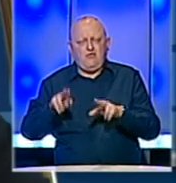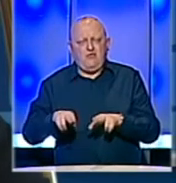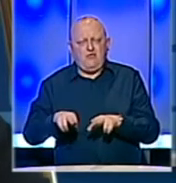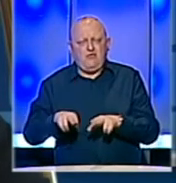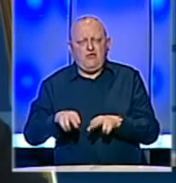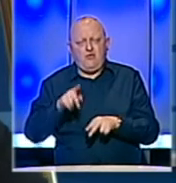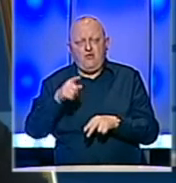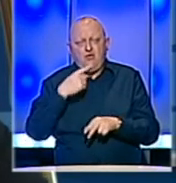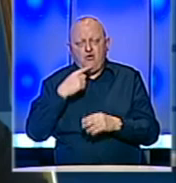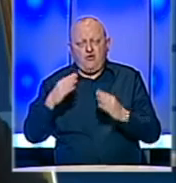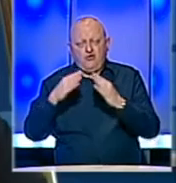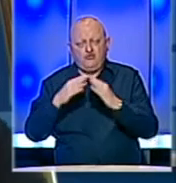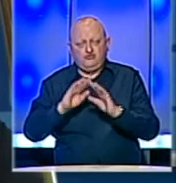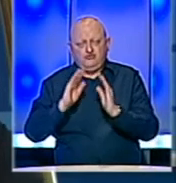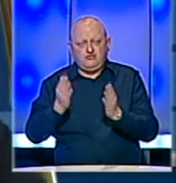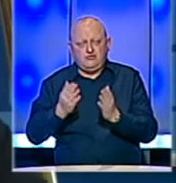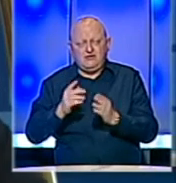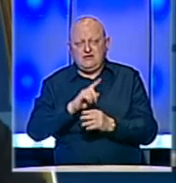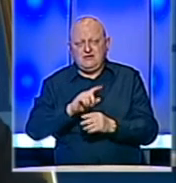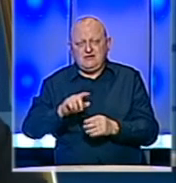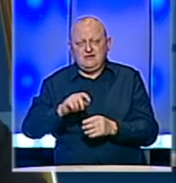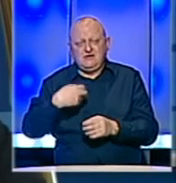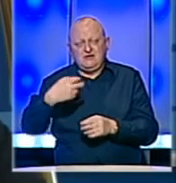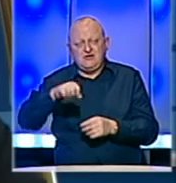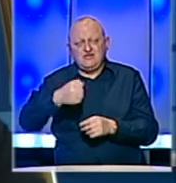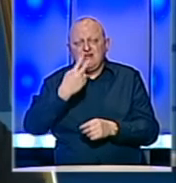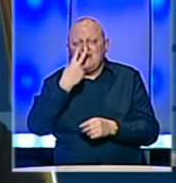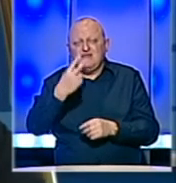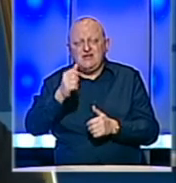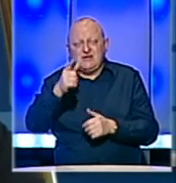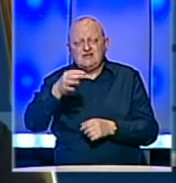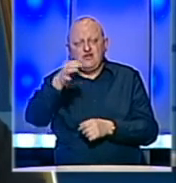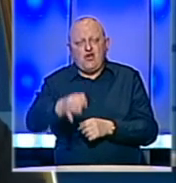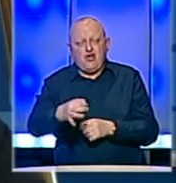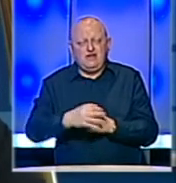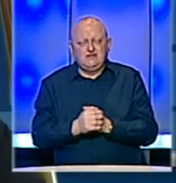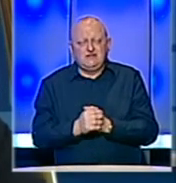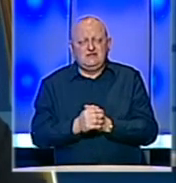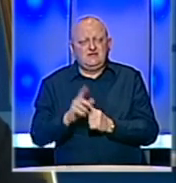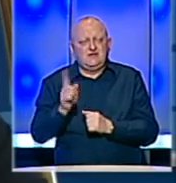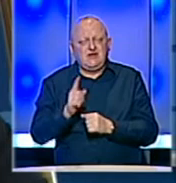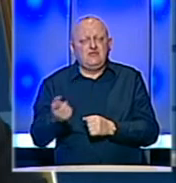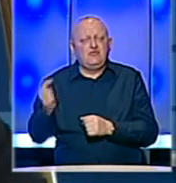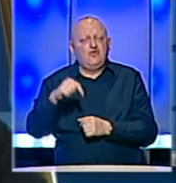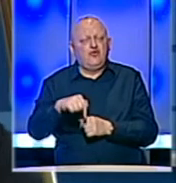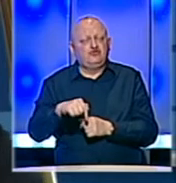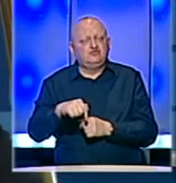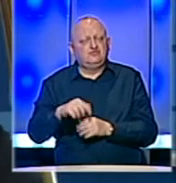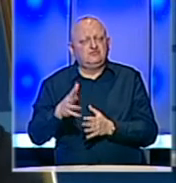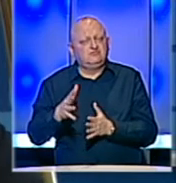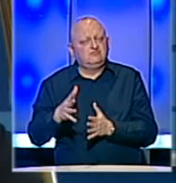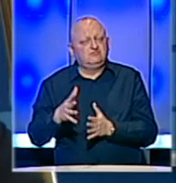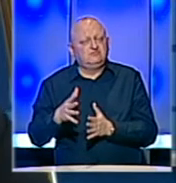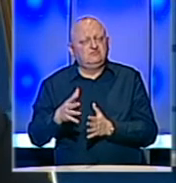da onome koji u kućnoj izolaciji bukvalno zakuca na vrati da vidi da li je na lokaciji, da ne bi došlo do eventualno